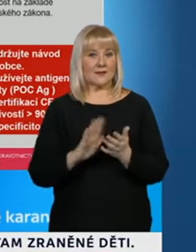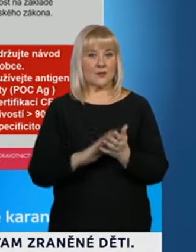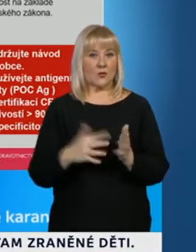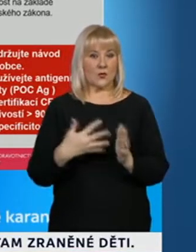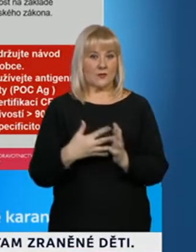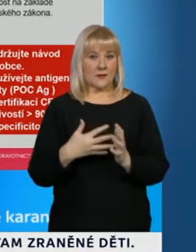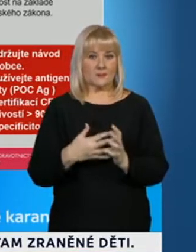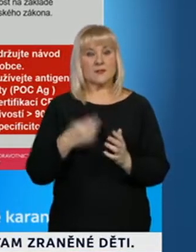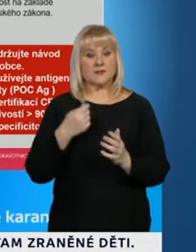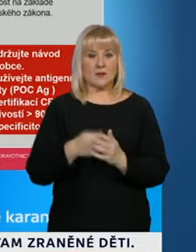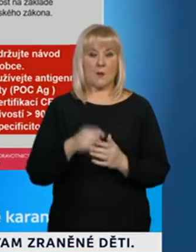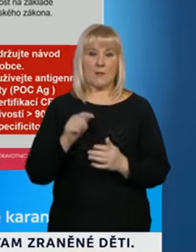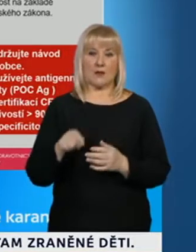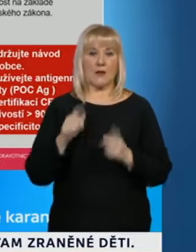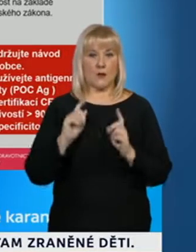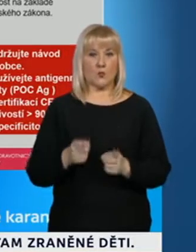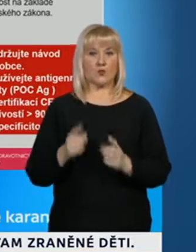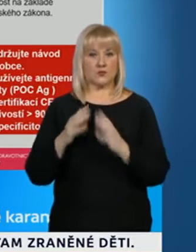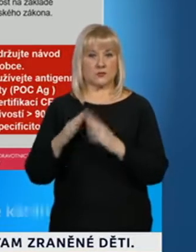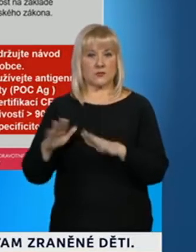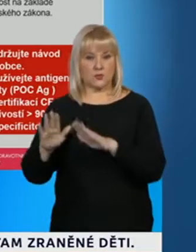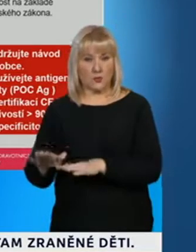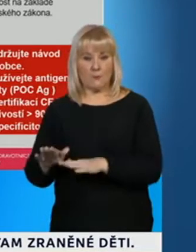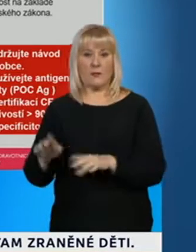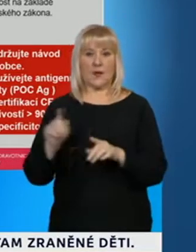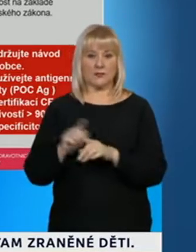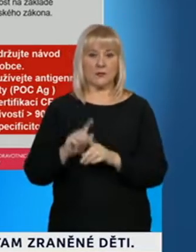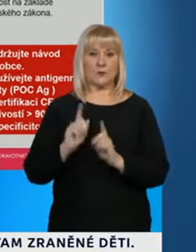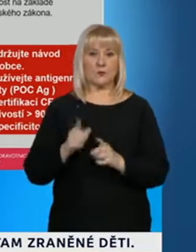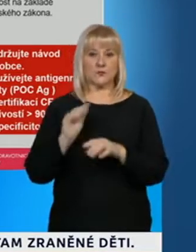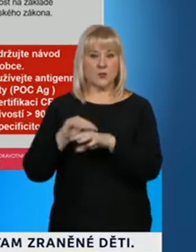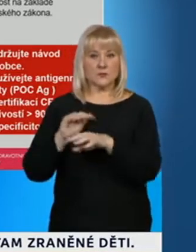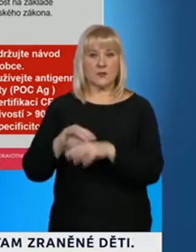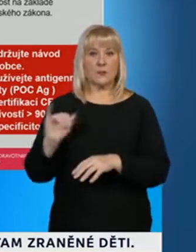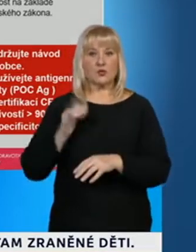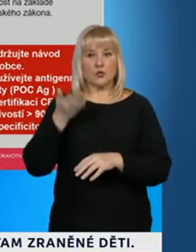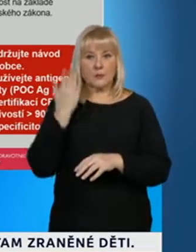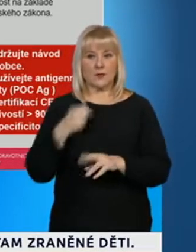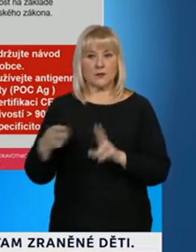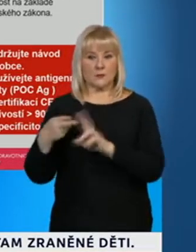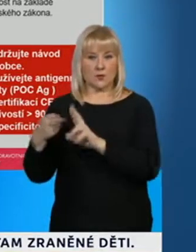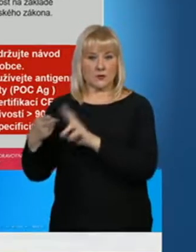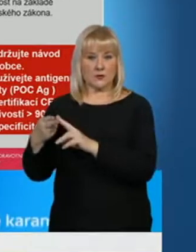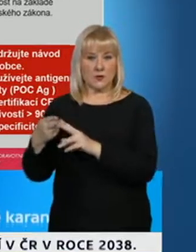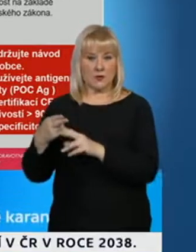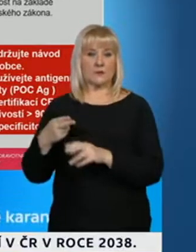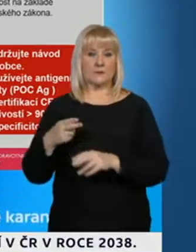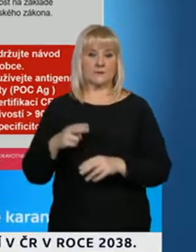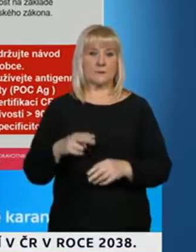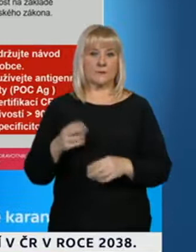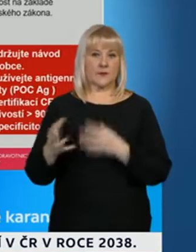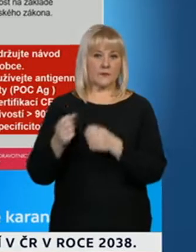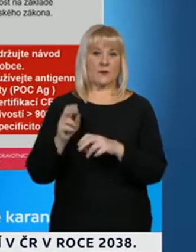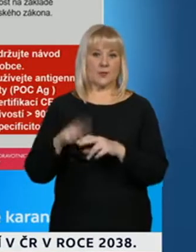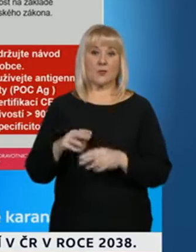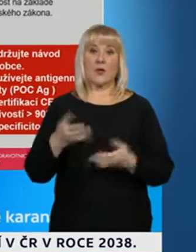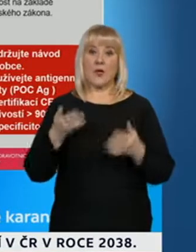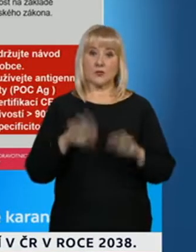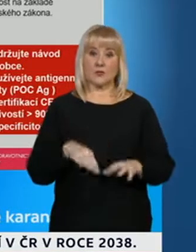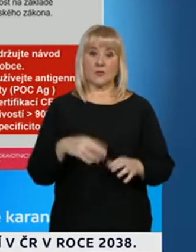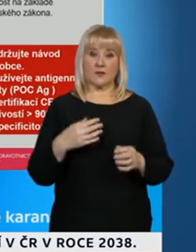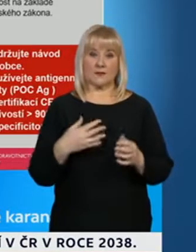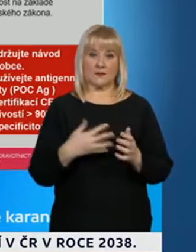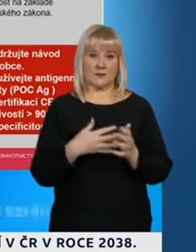izolace, trasování a další úkony, které jsou solidu s epidemiologickým šetřením. Pokud je výsledek negativní,